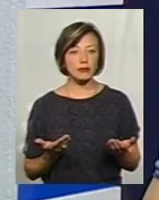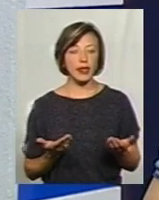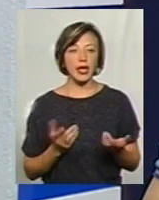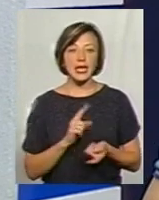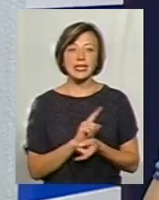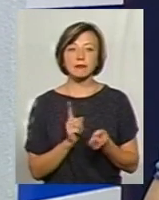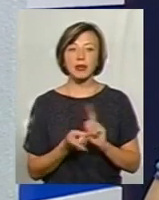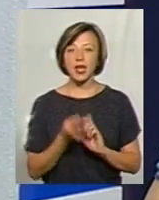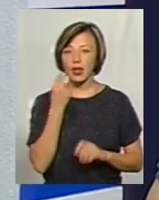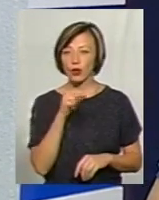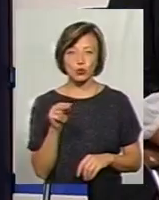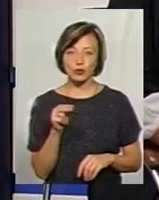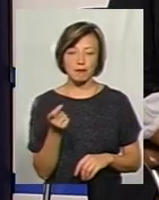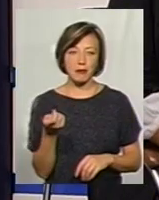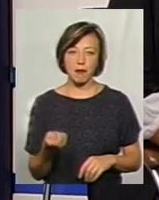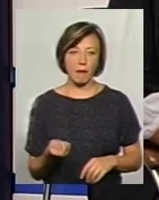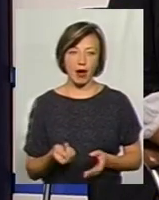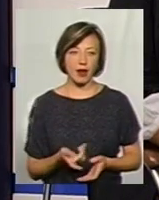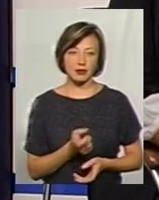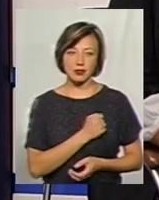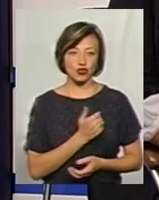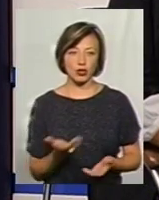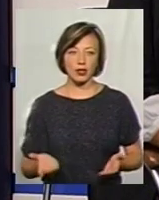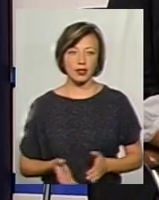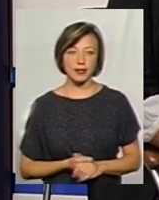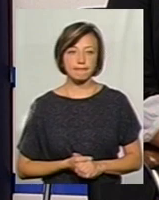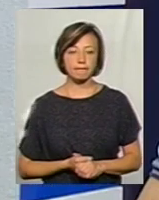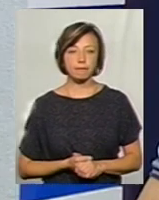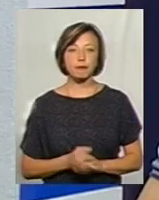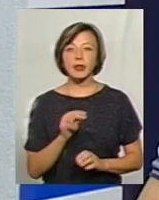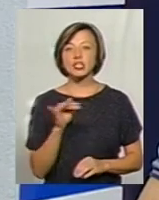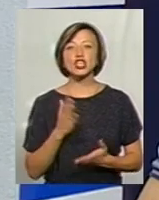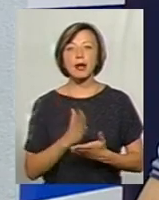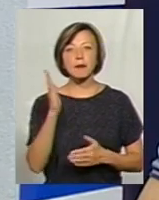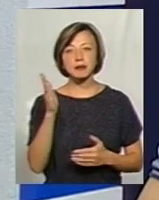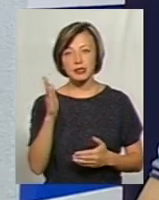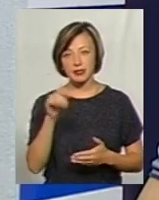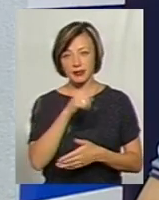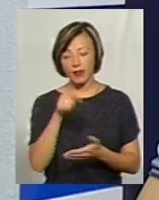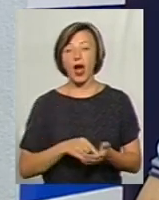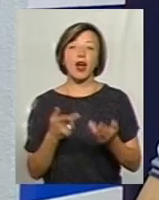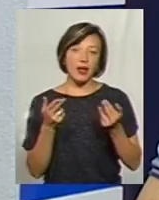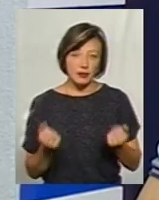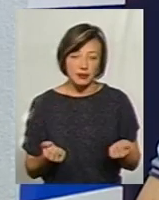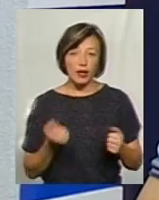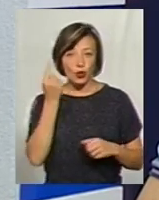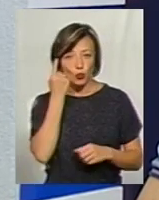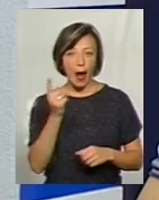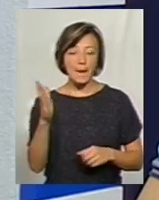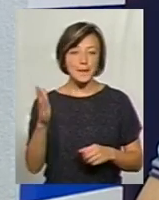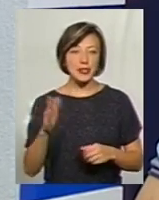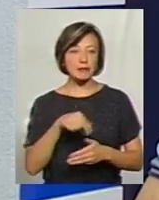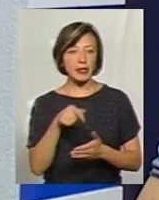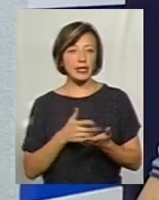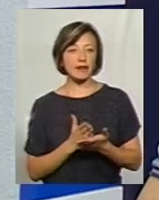зміними к лучшому, вони мінімальні. К сожалению, це так. Чиї перспективи? Я думаю, перспективи є. Я думаю, те